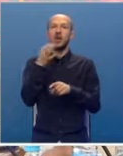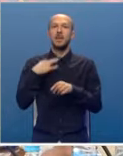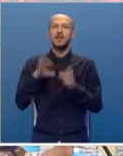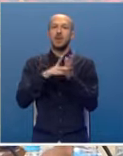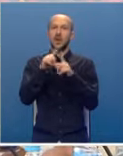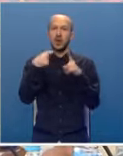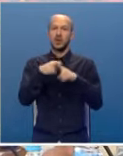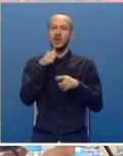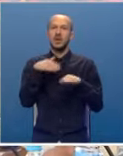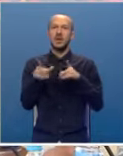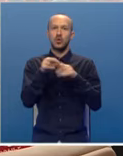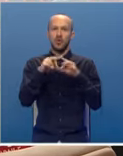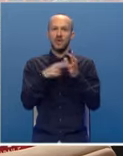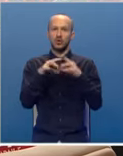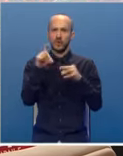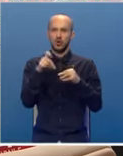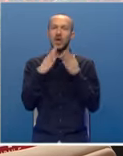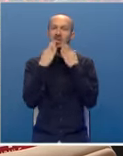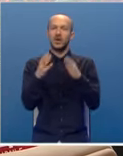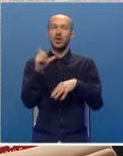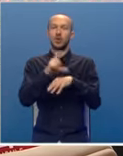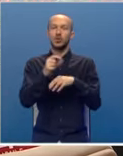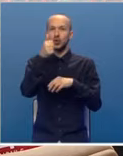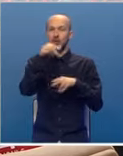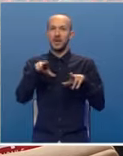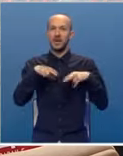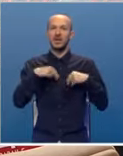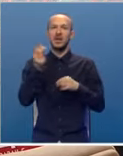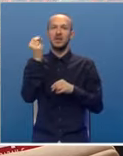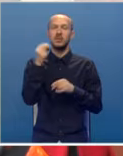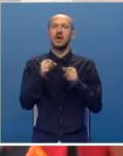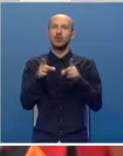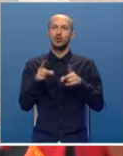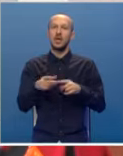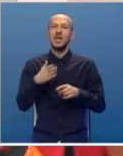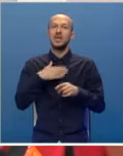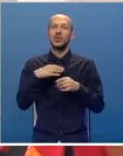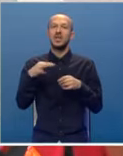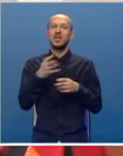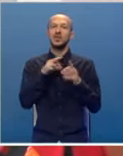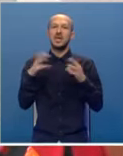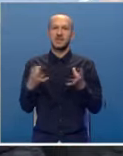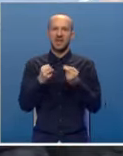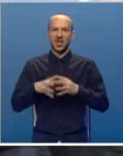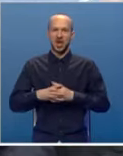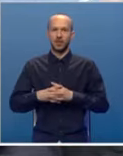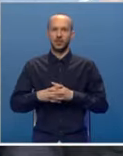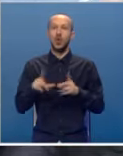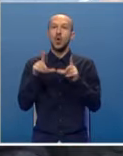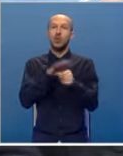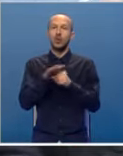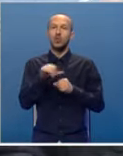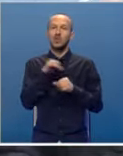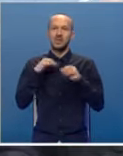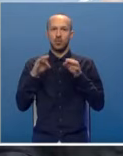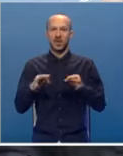Milorad Dodik i premijer Radovan Višković. Zahvalni su Turskoj što je prihvatila da Srpska pošalje svoju jedinicu za spresavanje. U potpuno sam